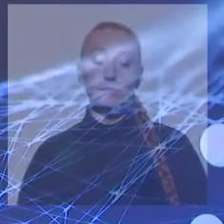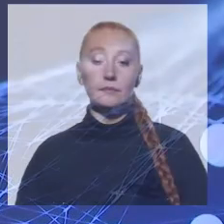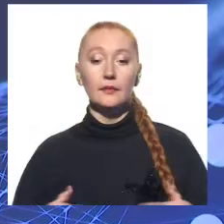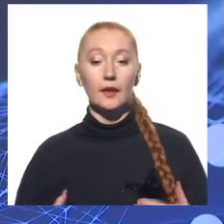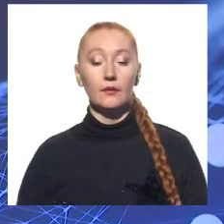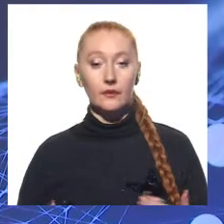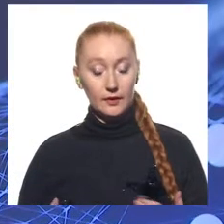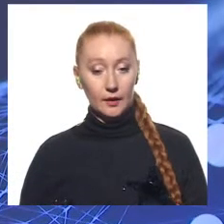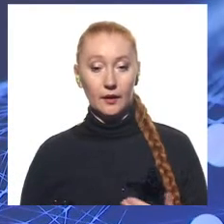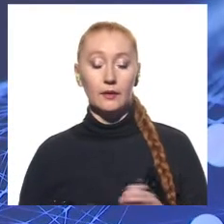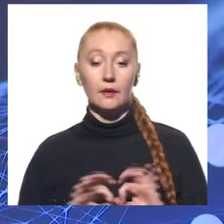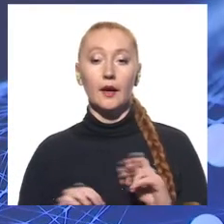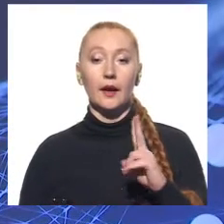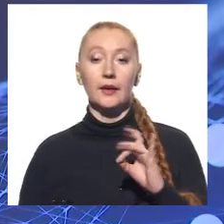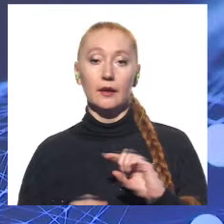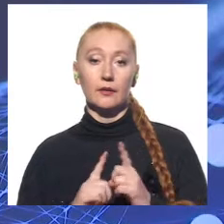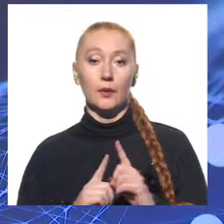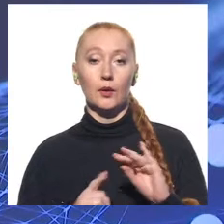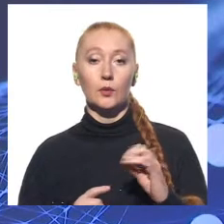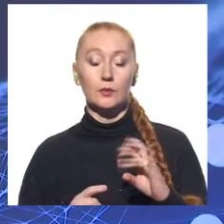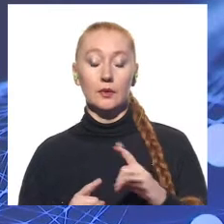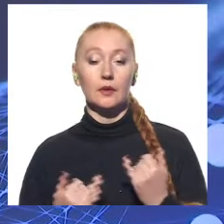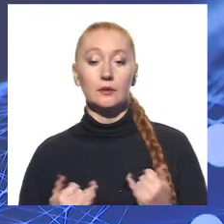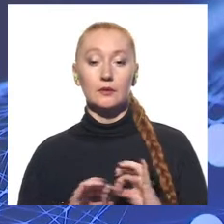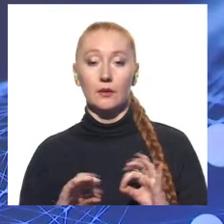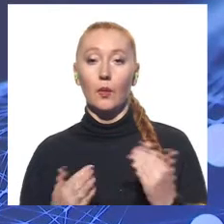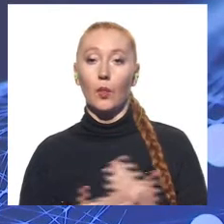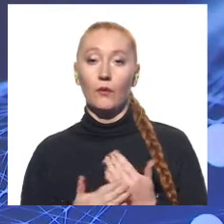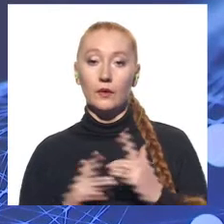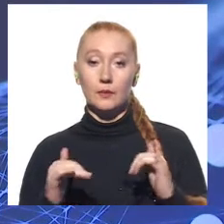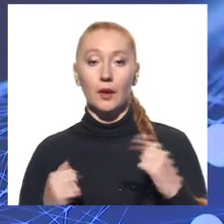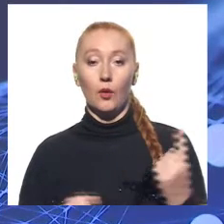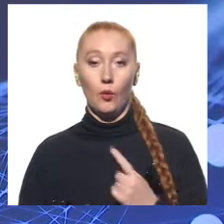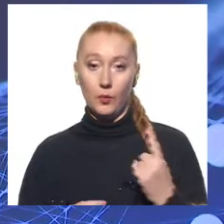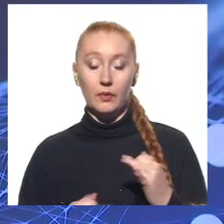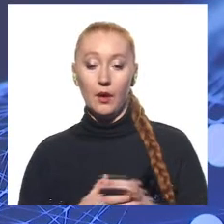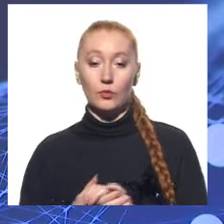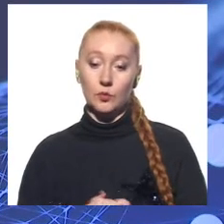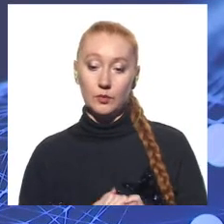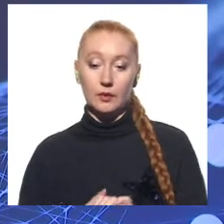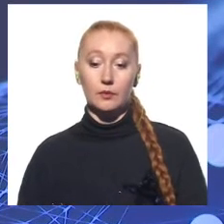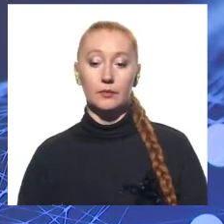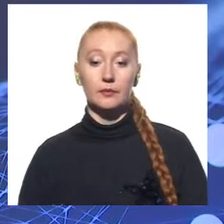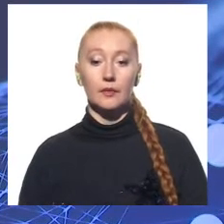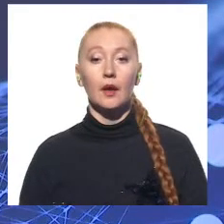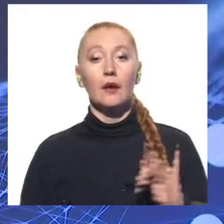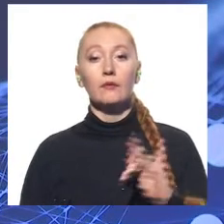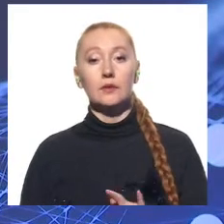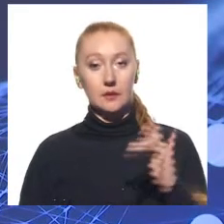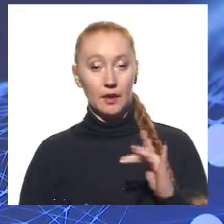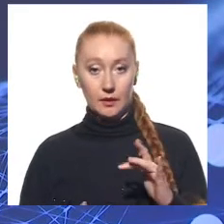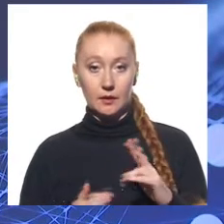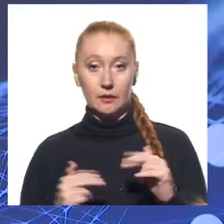Вітаю, студії Кирило Кіреєв, Сурдопереклад, Надія Юнгіна, в ефірі новини Дніпра та області на Суспільному. У центрі Дніпра